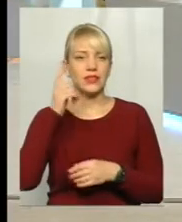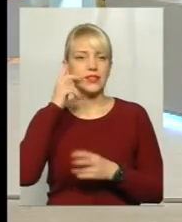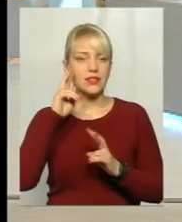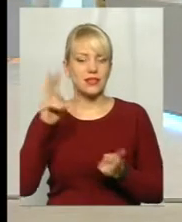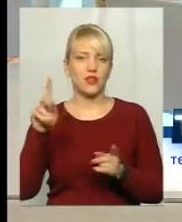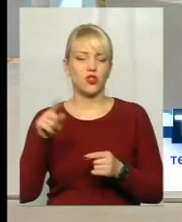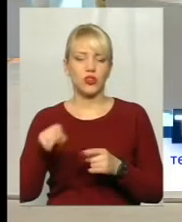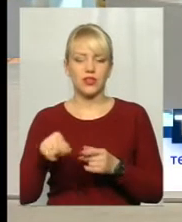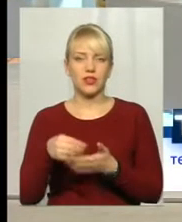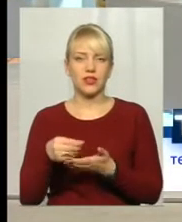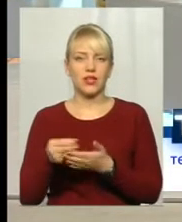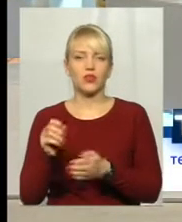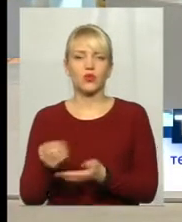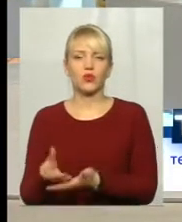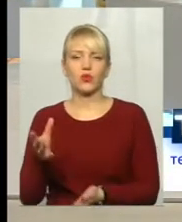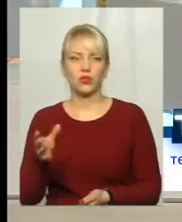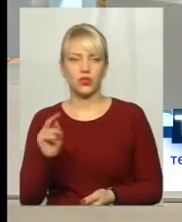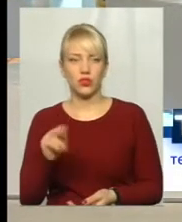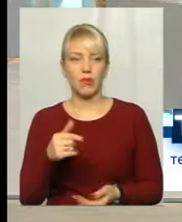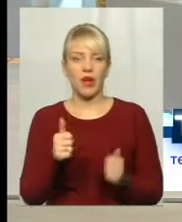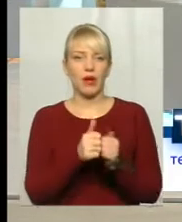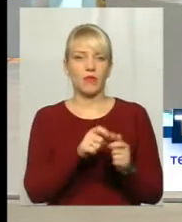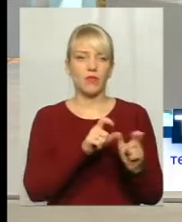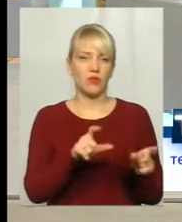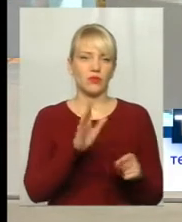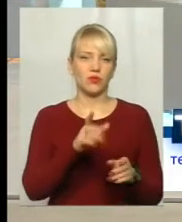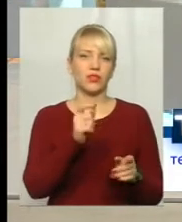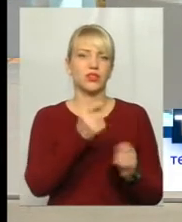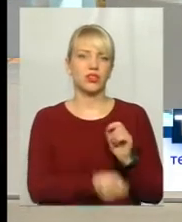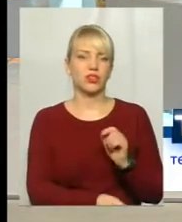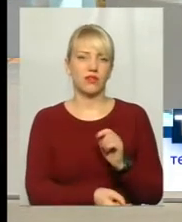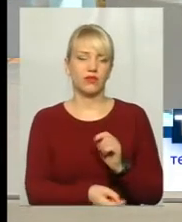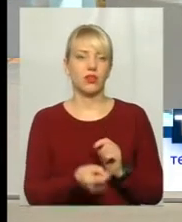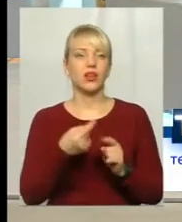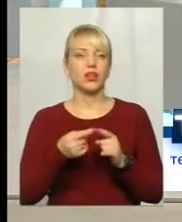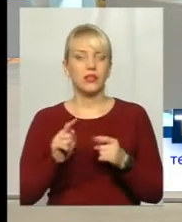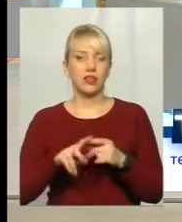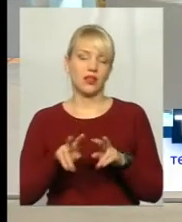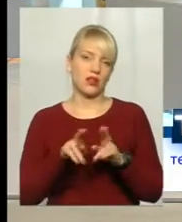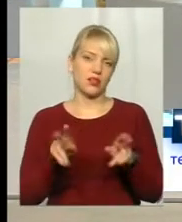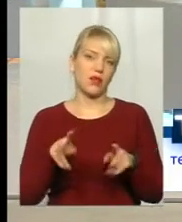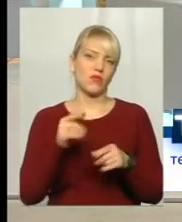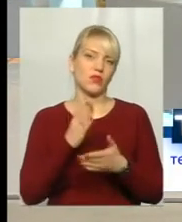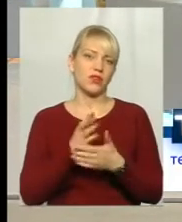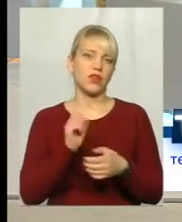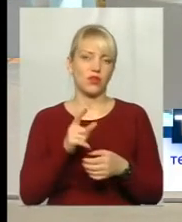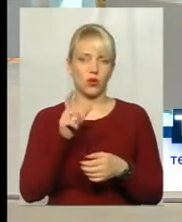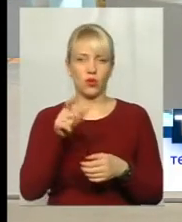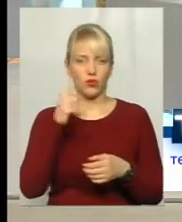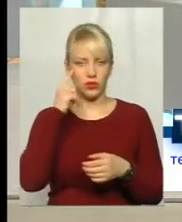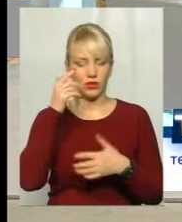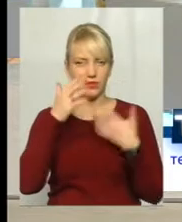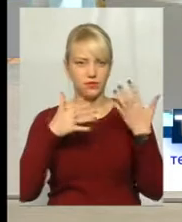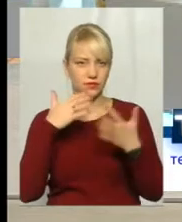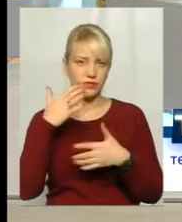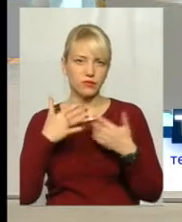завищена в 2-3 рази, а в іншому поряд, магазині, вона буде набагато дешевшою. Тобто це теж йде, як водить людей в оману, і